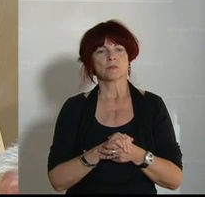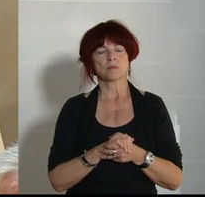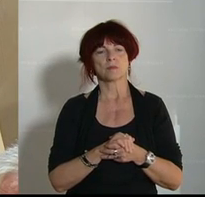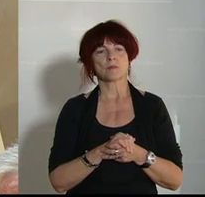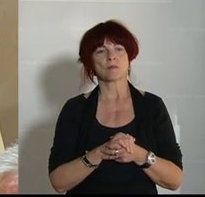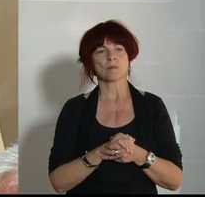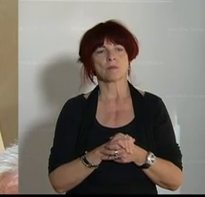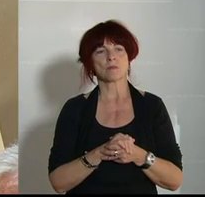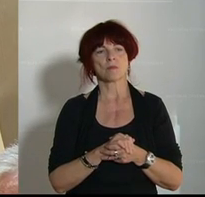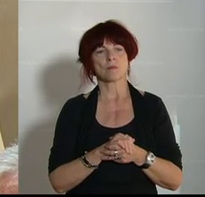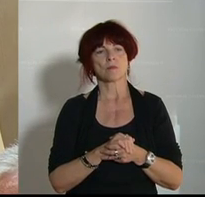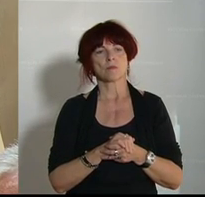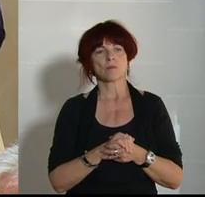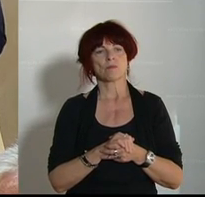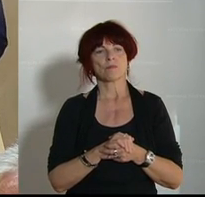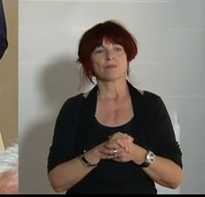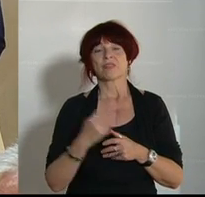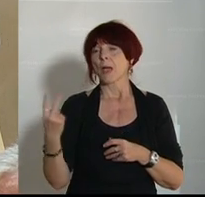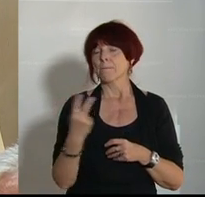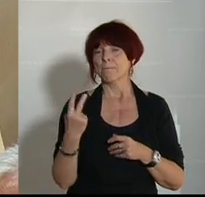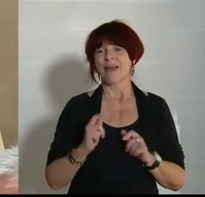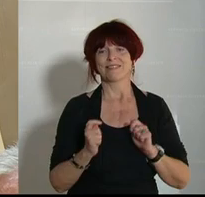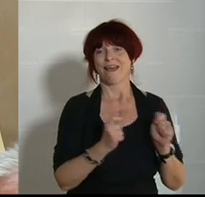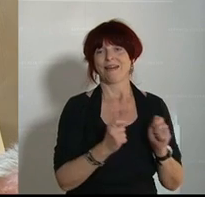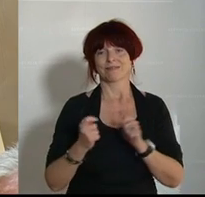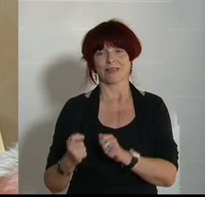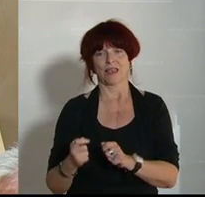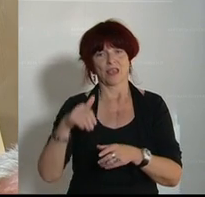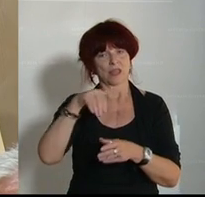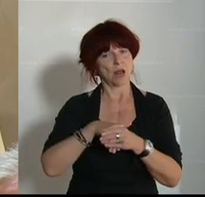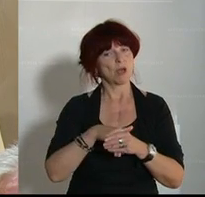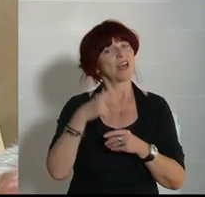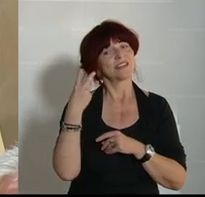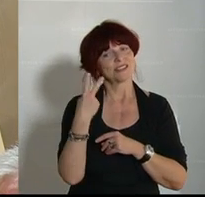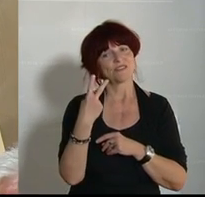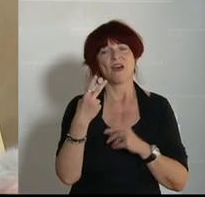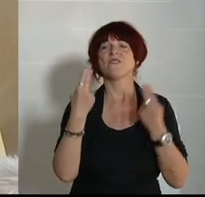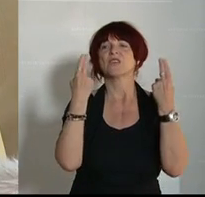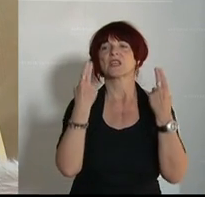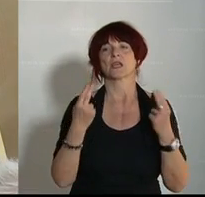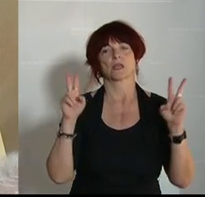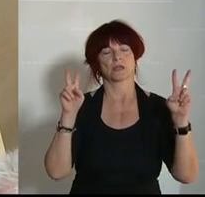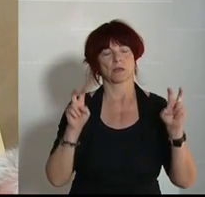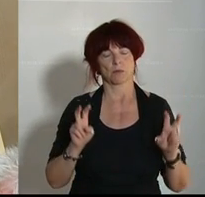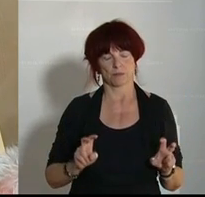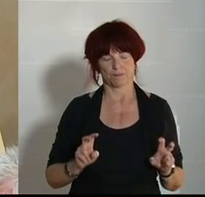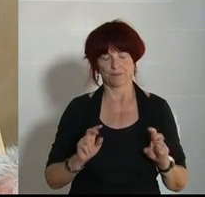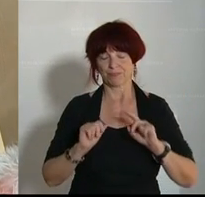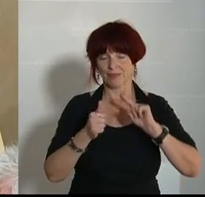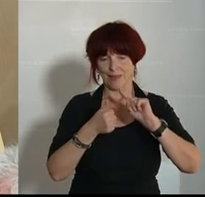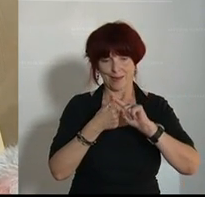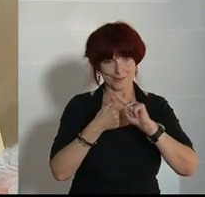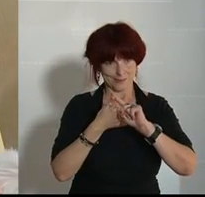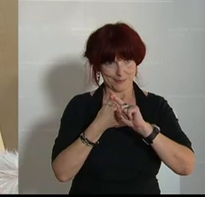In den beiden Anträgen geht es um zwei wichtige Themen. Es beschäftigt sich einerseits mit